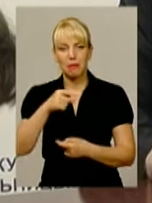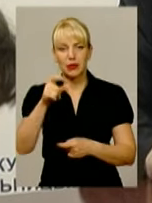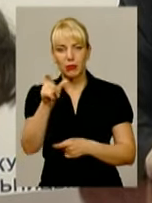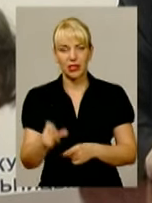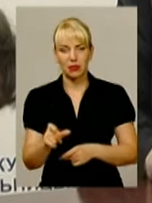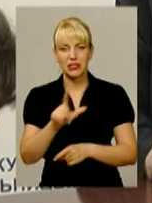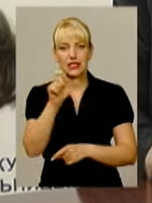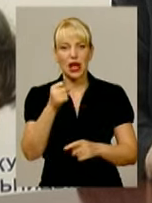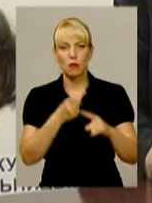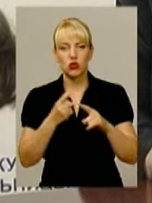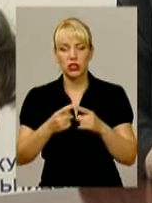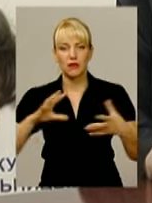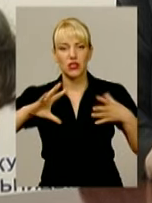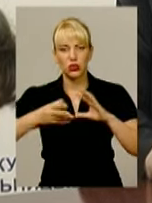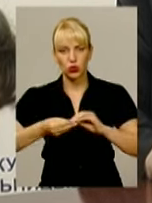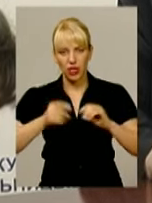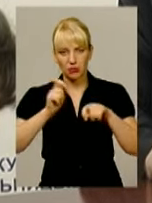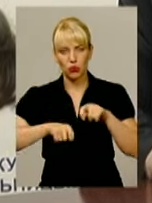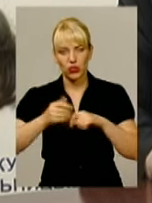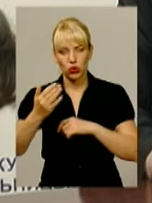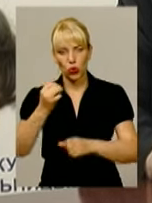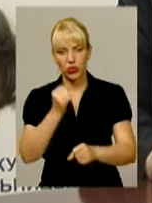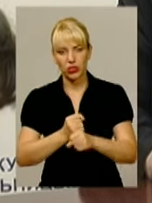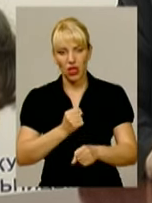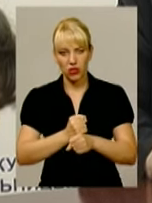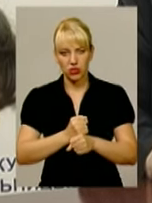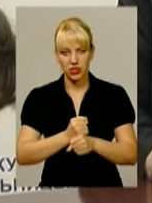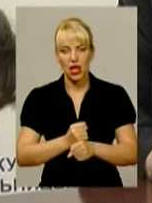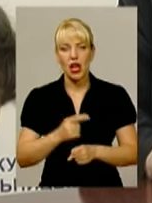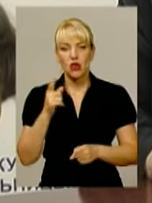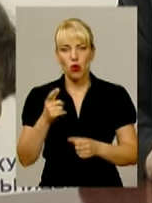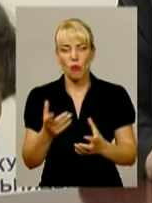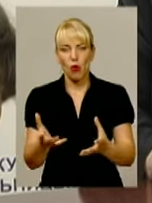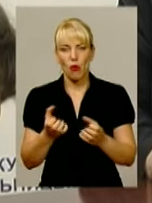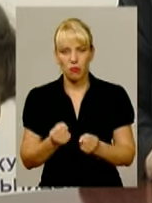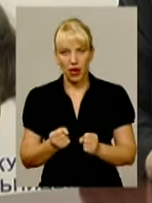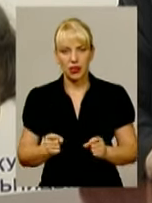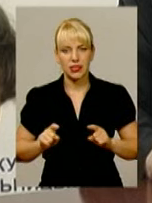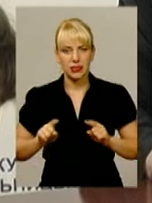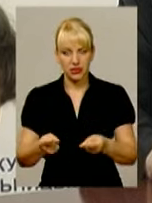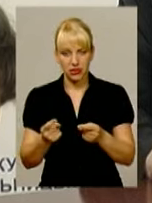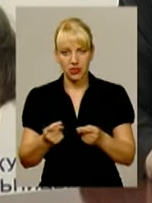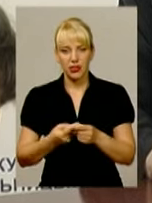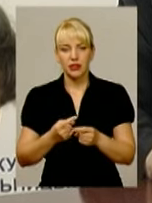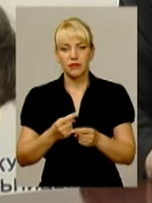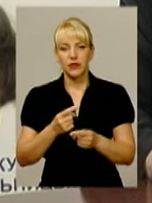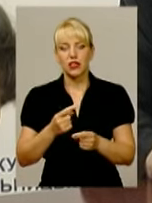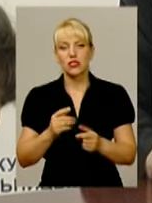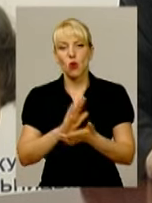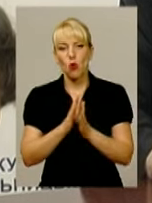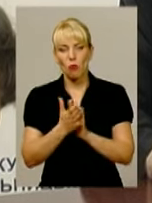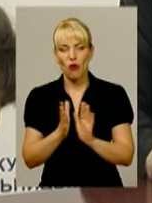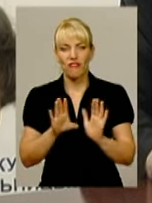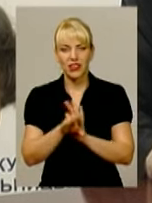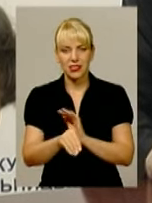за позитивні результати перевірки його діяльності. Йому обрано запобіжний захід у вигляді тримання під вартою з умовою внесення застав